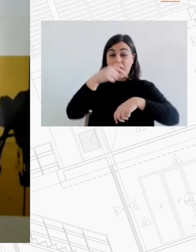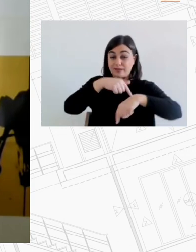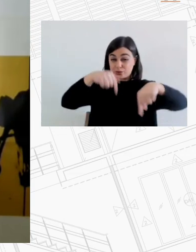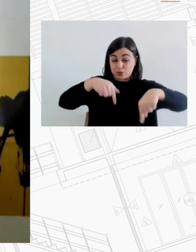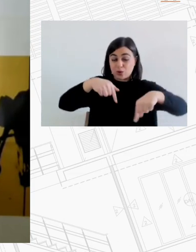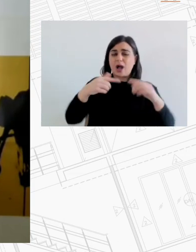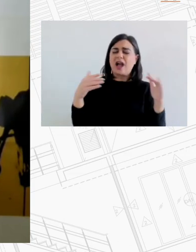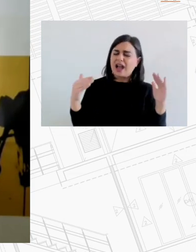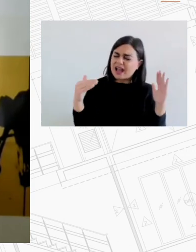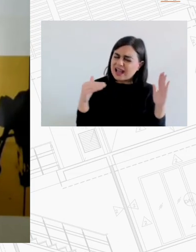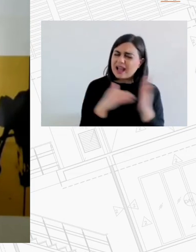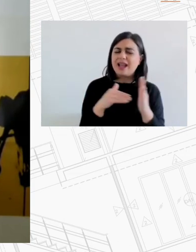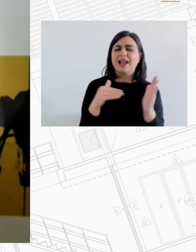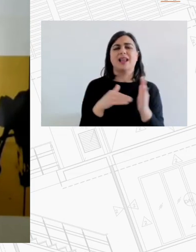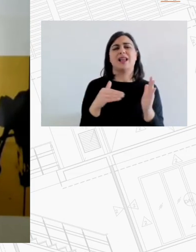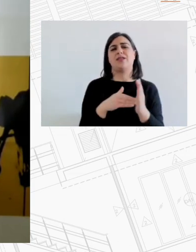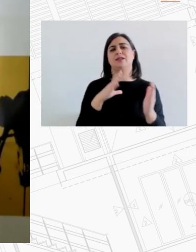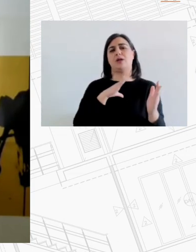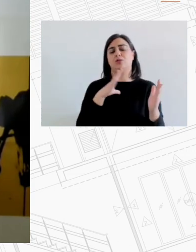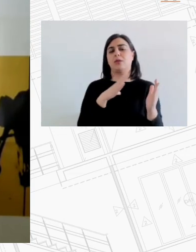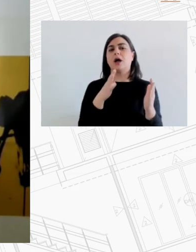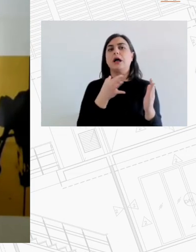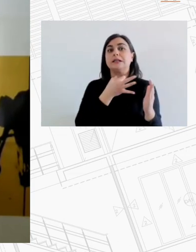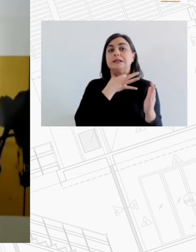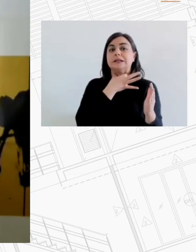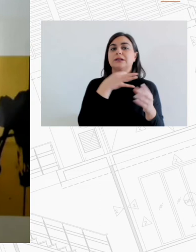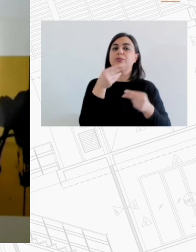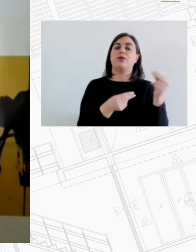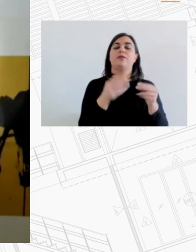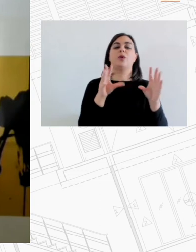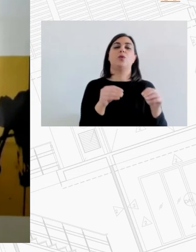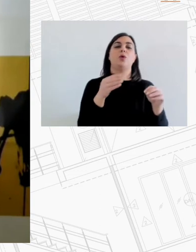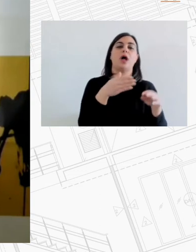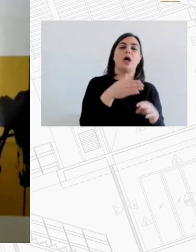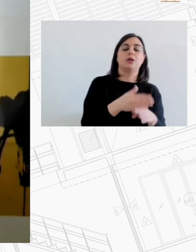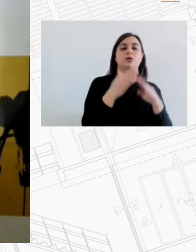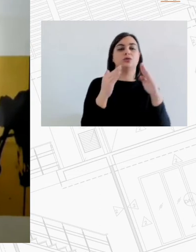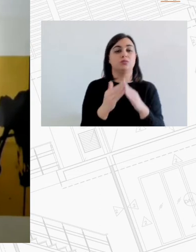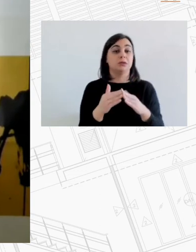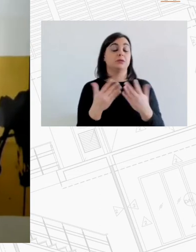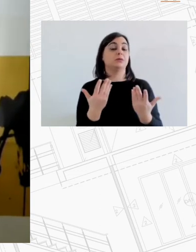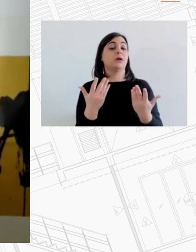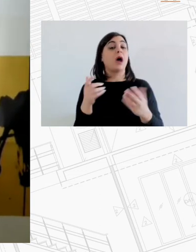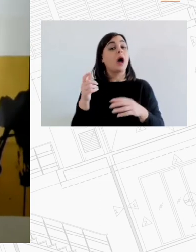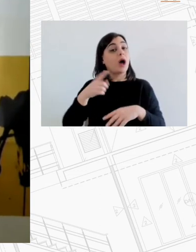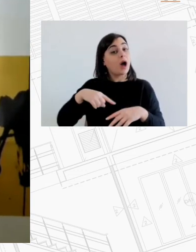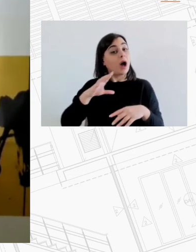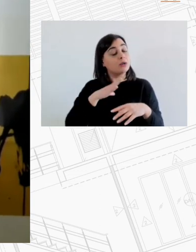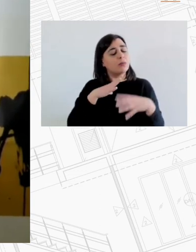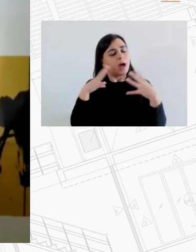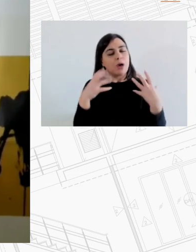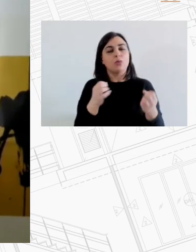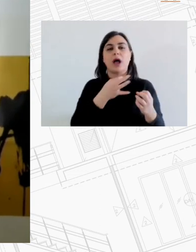ποιότητα στην διεθυμερινότητά τους οπότε ζητούν δραστικά μέτρα είτε ήταν το νικιοστάσιο το οποίο εκ των υστέρων